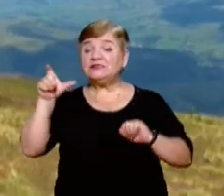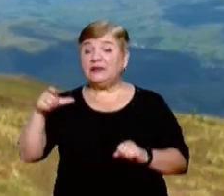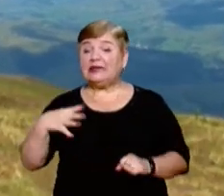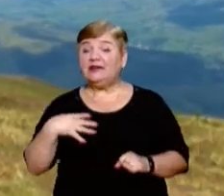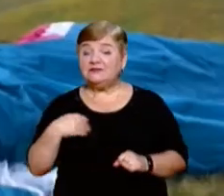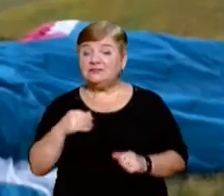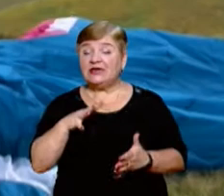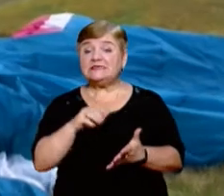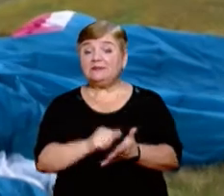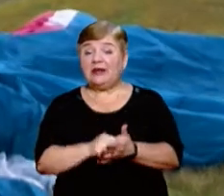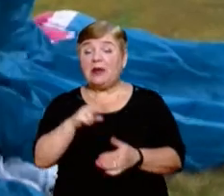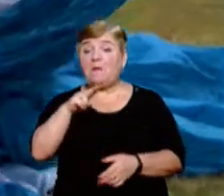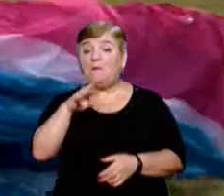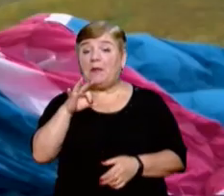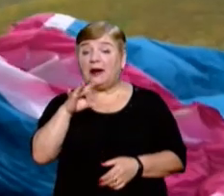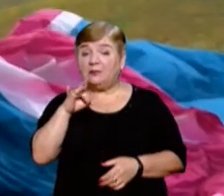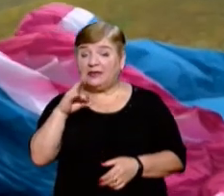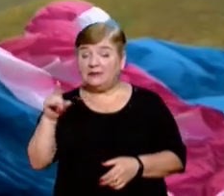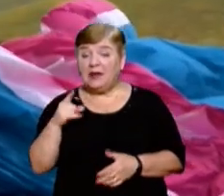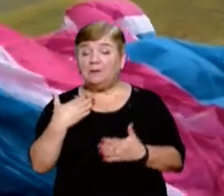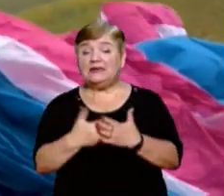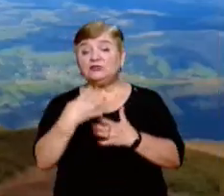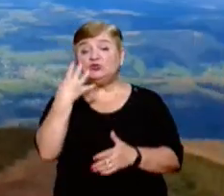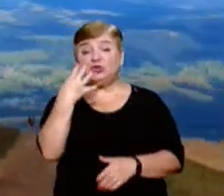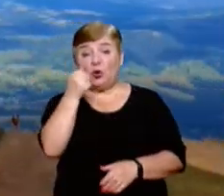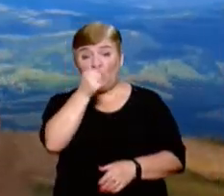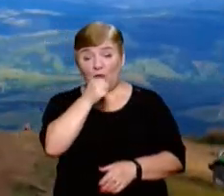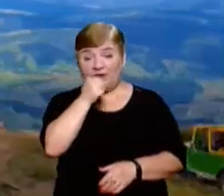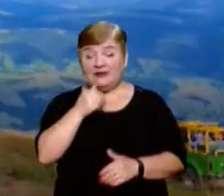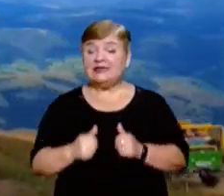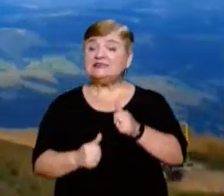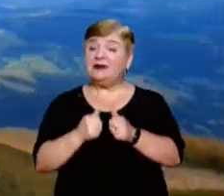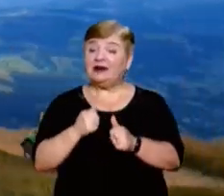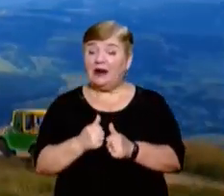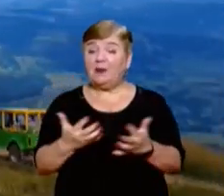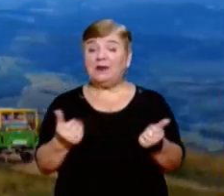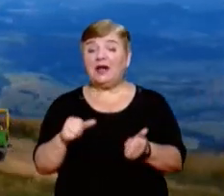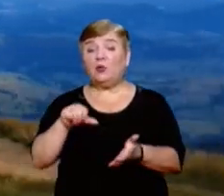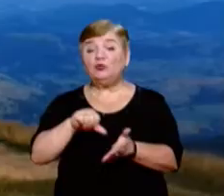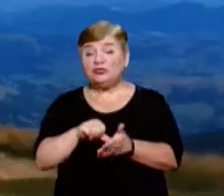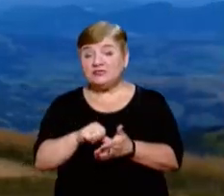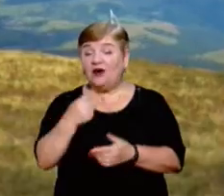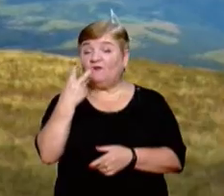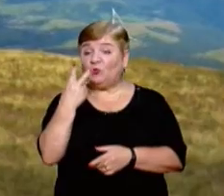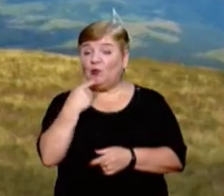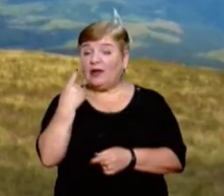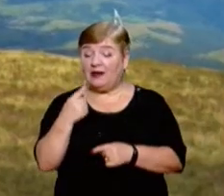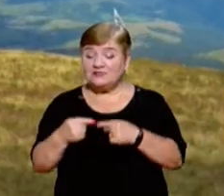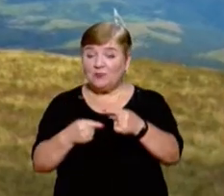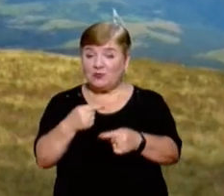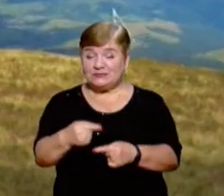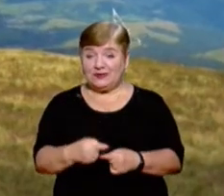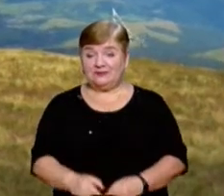Львівщини, займається парапланеризмом близько чотирьох років. Каже, у змаганнях на горі Гимба бере участь в друге поспіль. Як вам саме ця